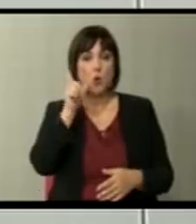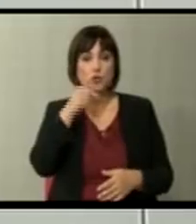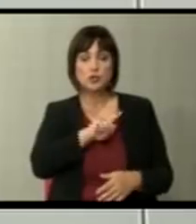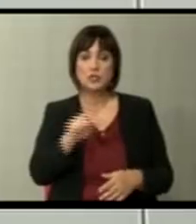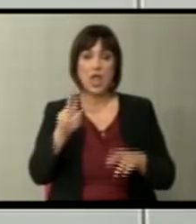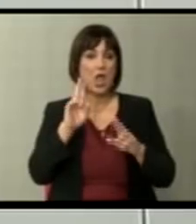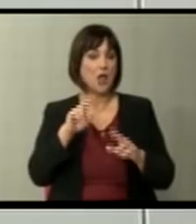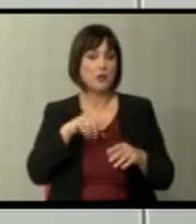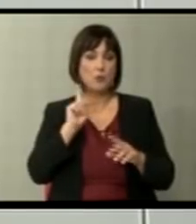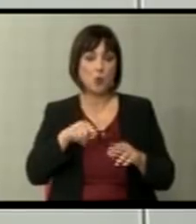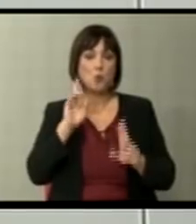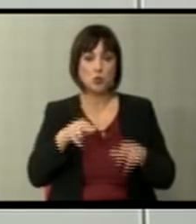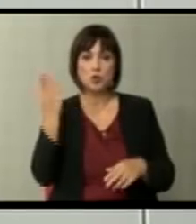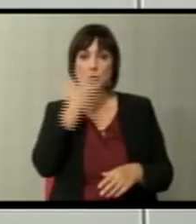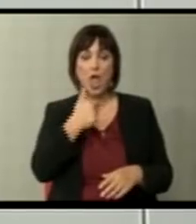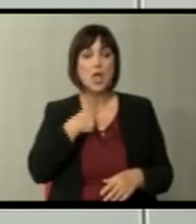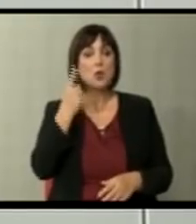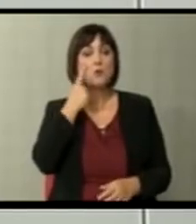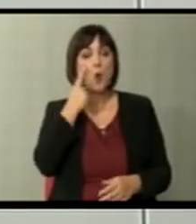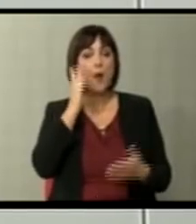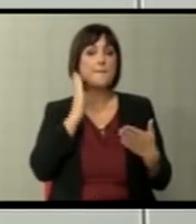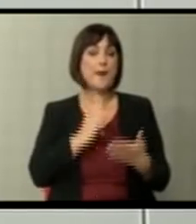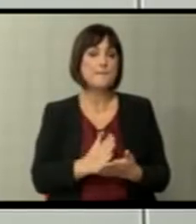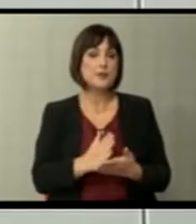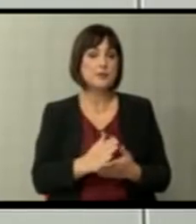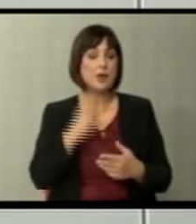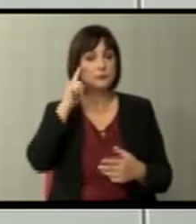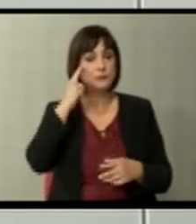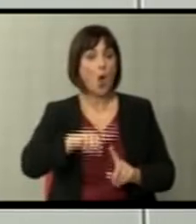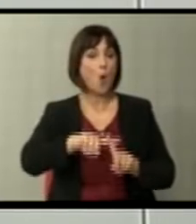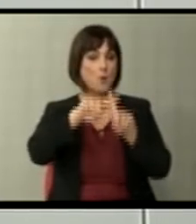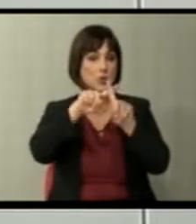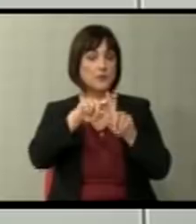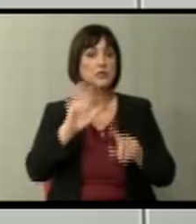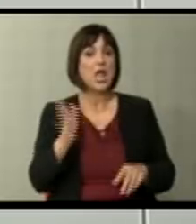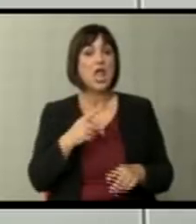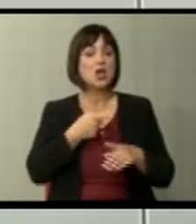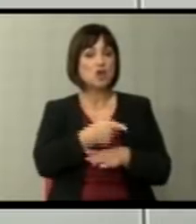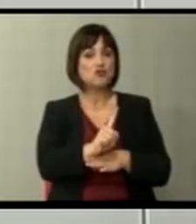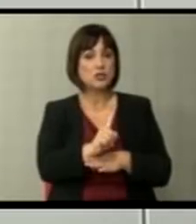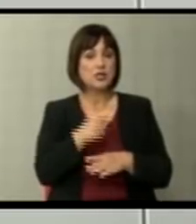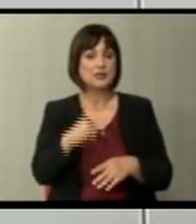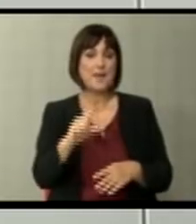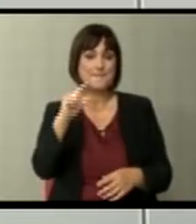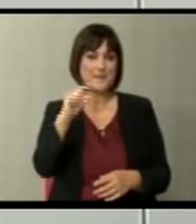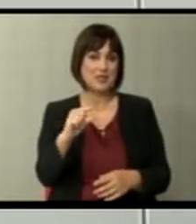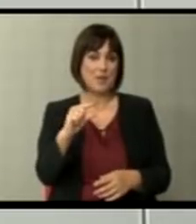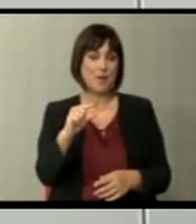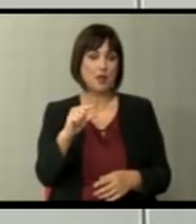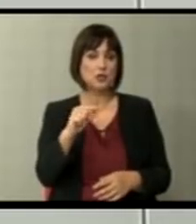невозможна. Јас обидувам да бидам оптимист иеко шансите са реално минимални.